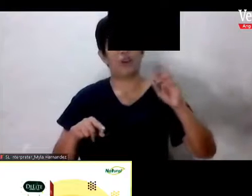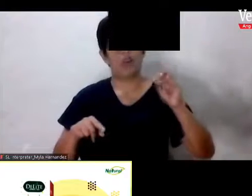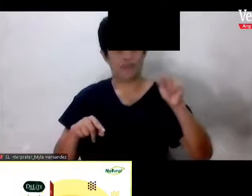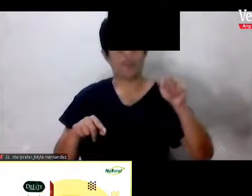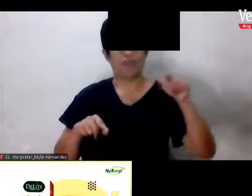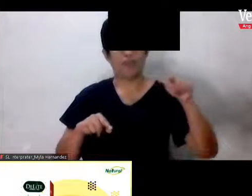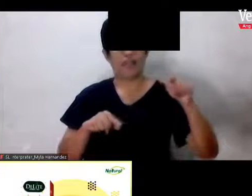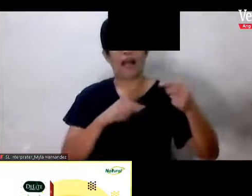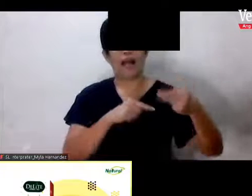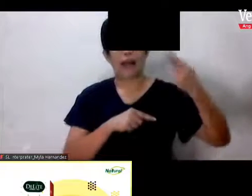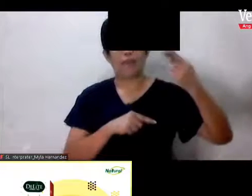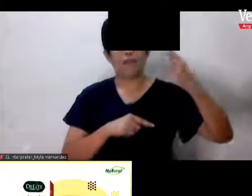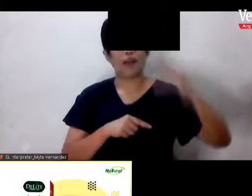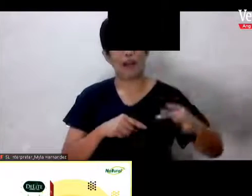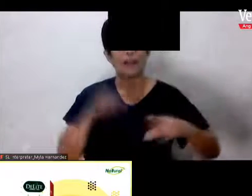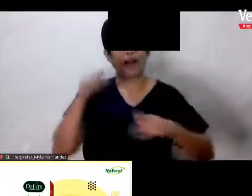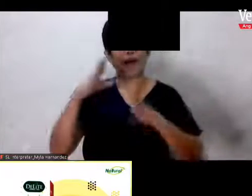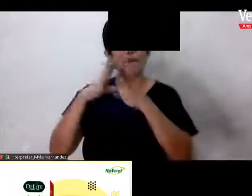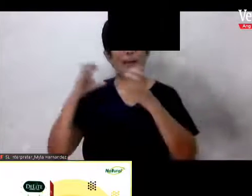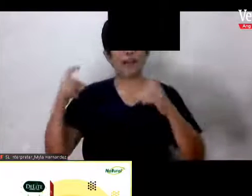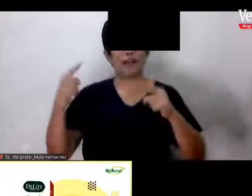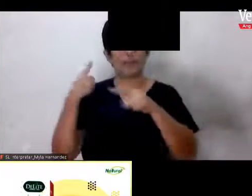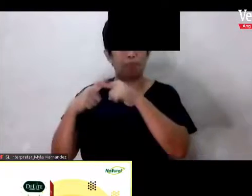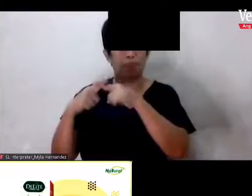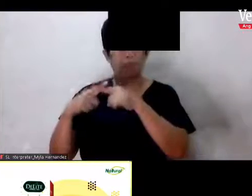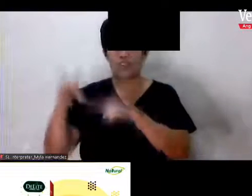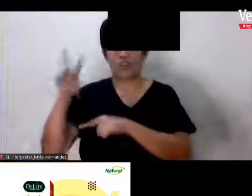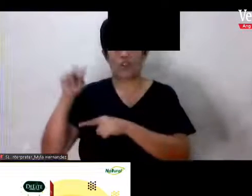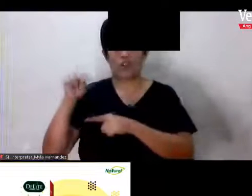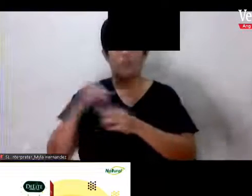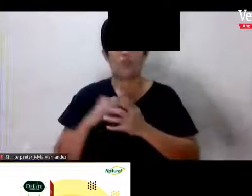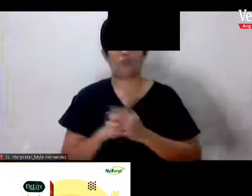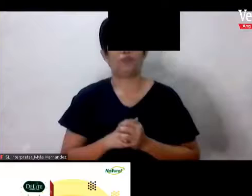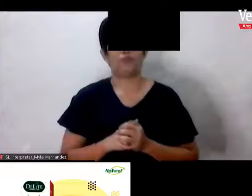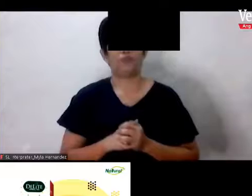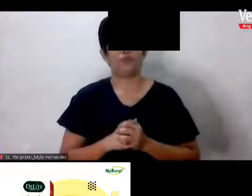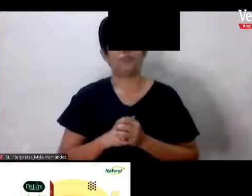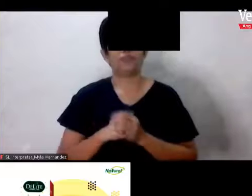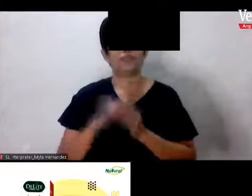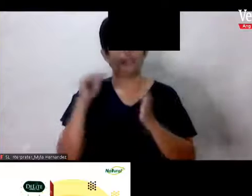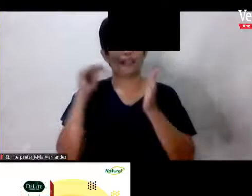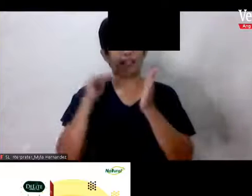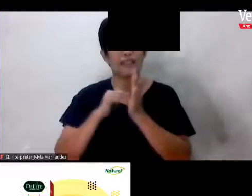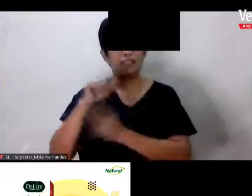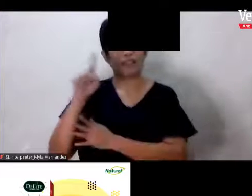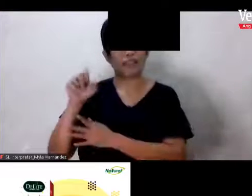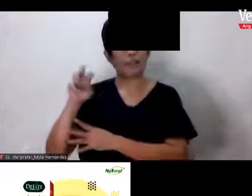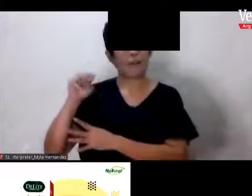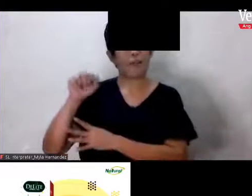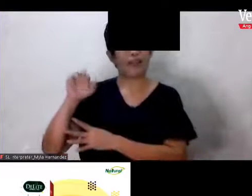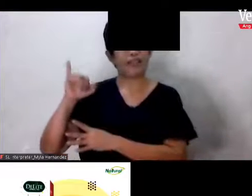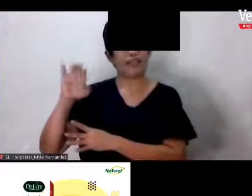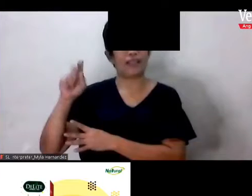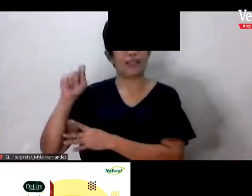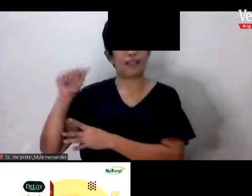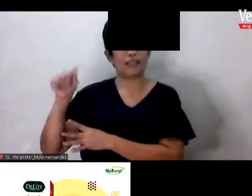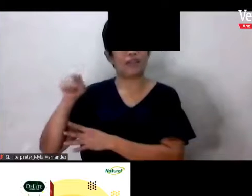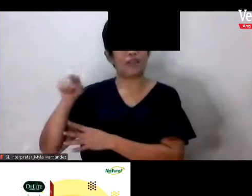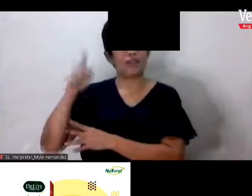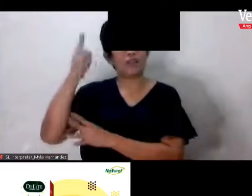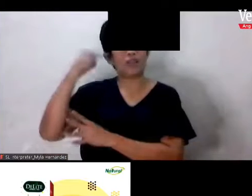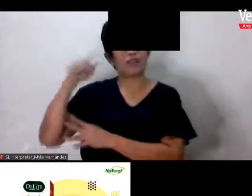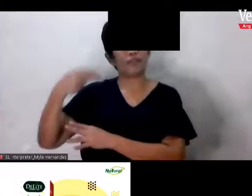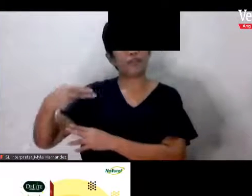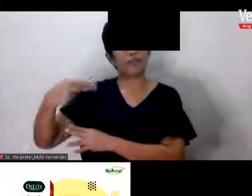Okay Next question Tinatanong ulit ni Marietta Sabi niya Para naman po sa